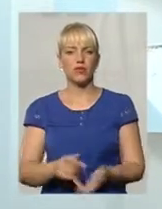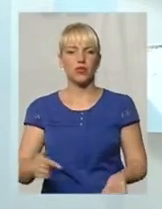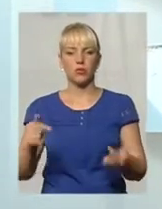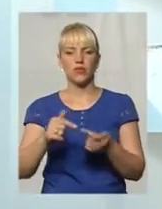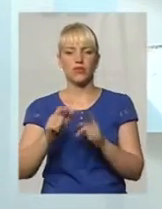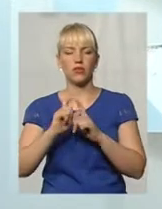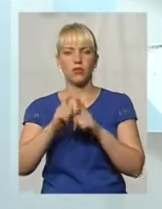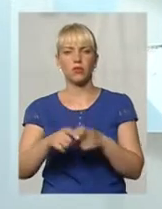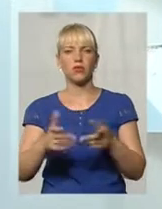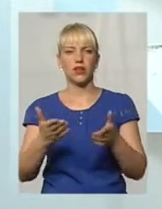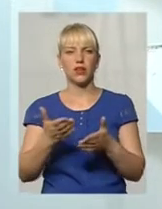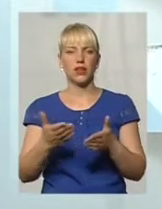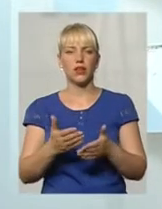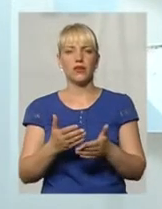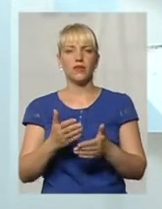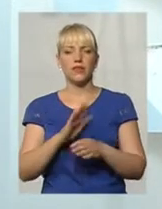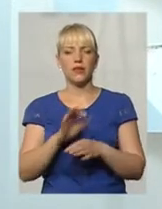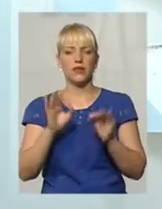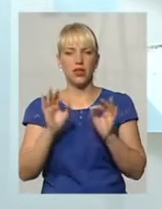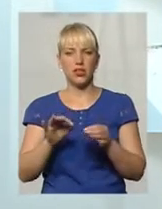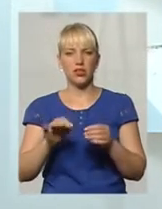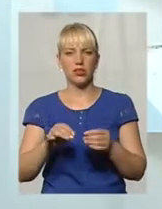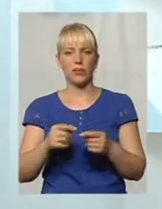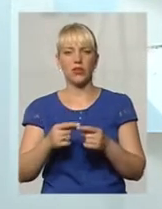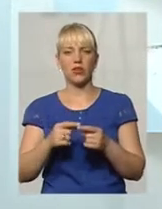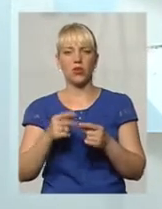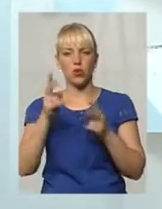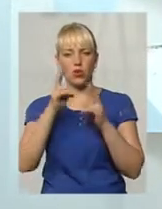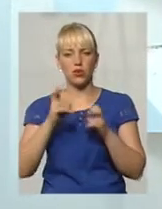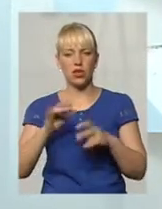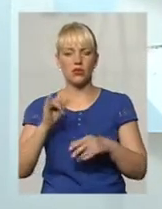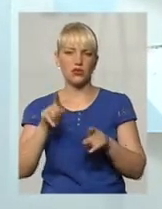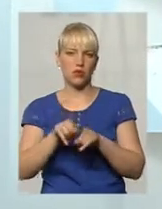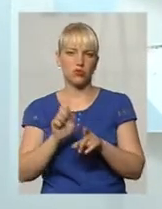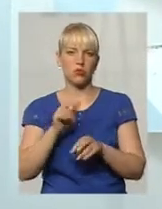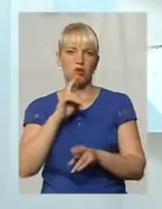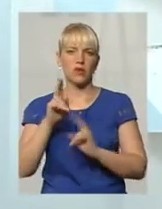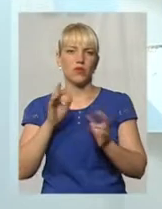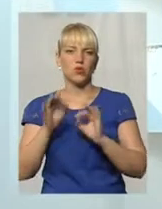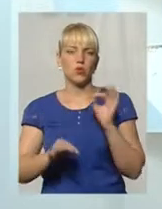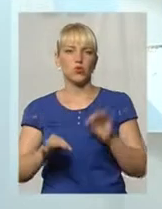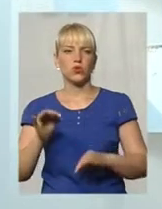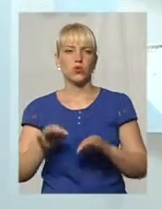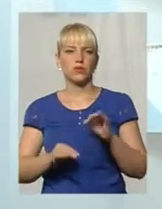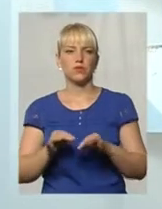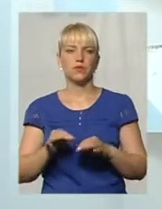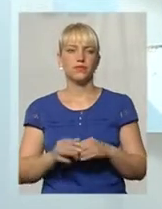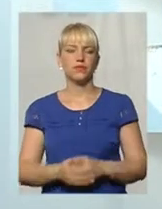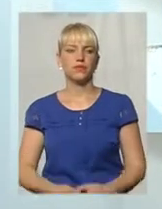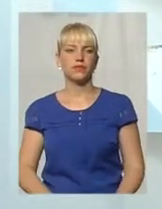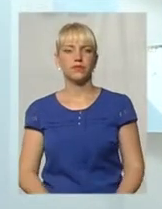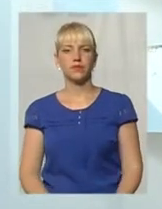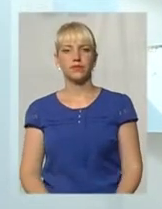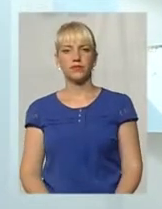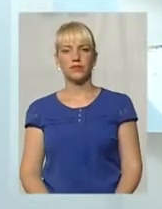відповідь, яка неналежним чином розглянути, також оскаржувати в судовому порядку, в адміністративному суді в Минській області.